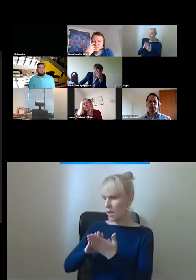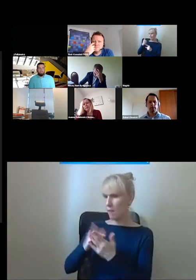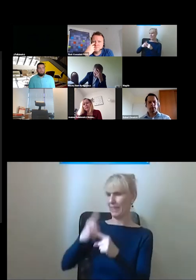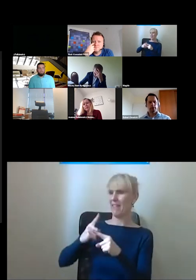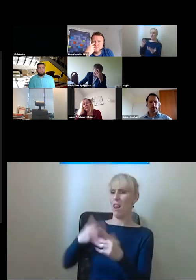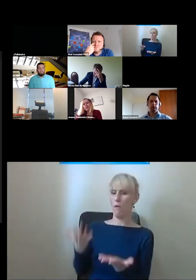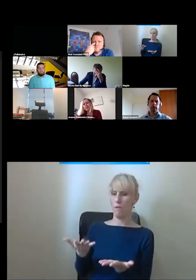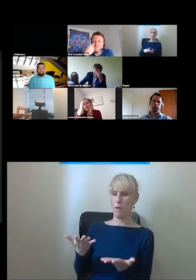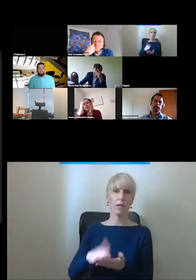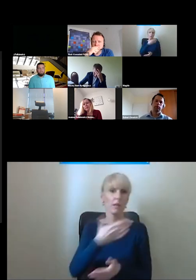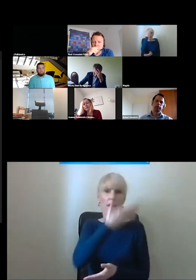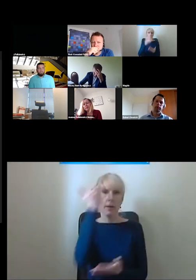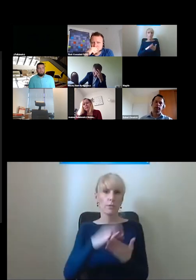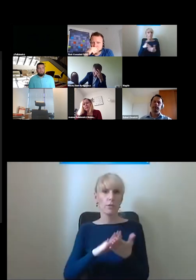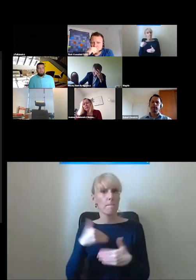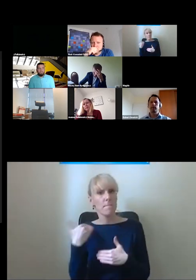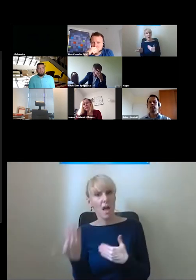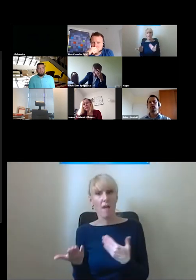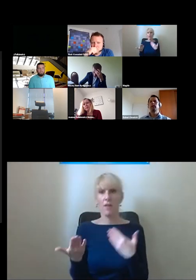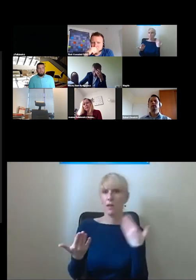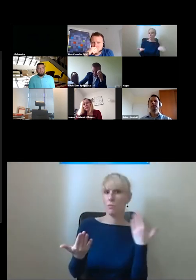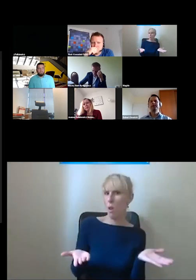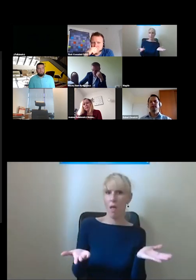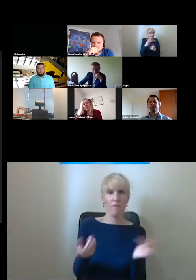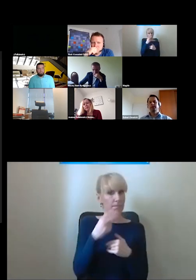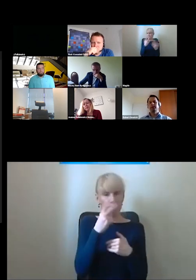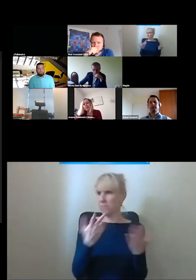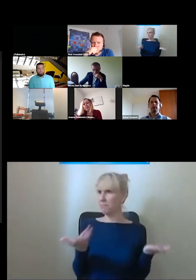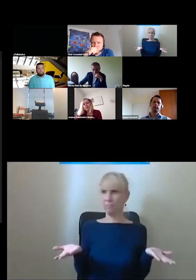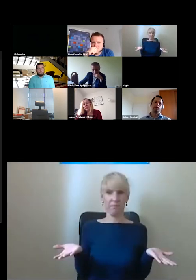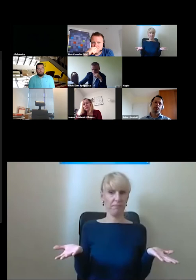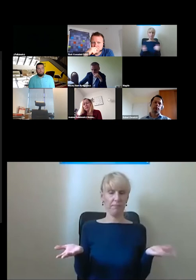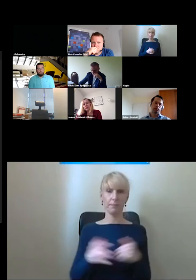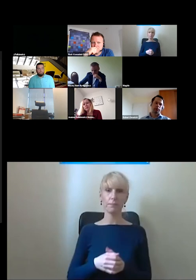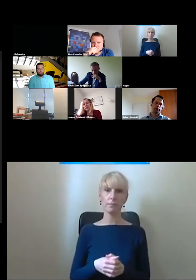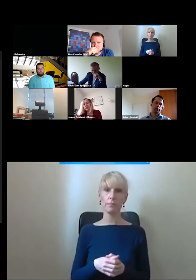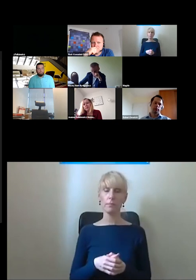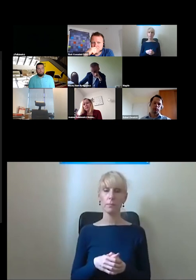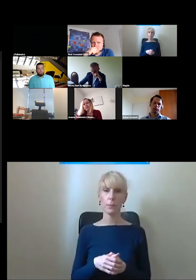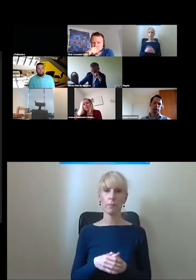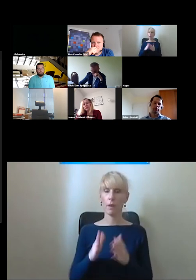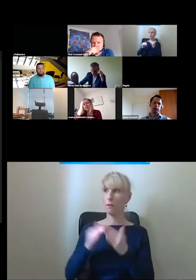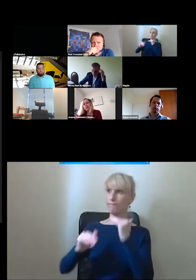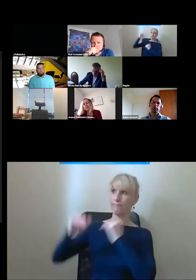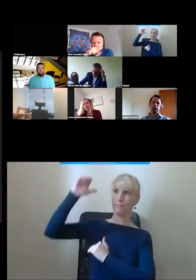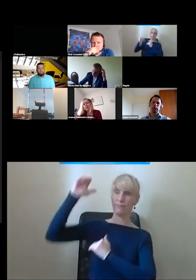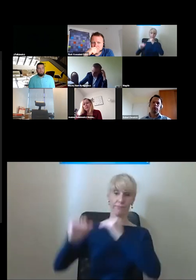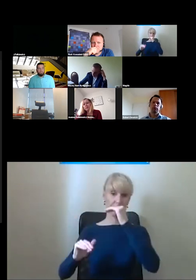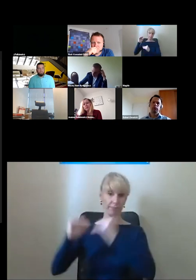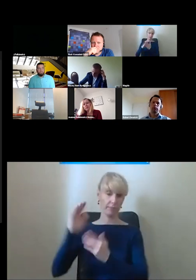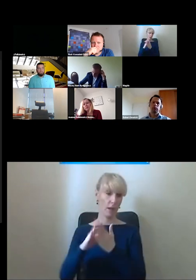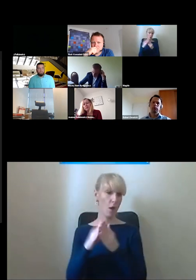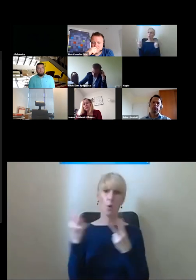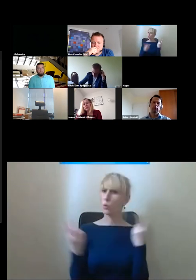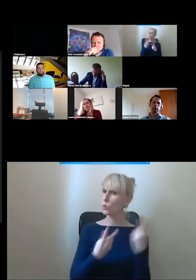po prawej stronie panel czy po lewej stronie panel na jakiej wysokości gdzie szukać